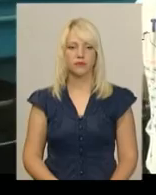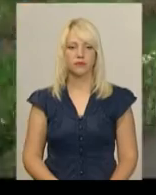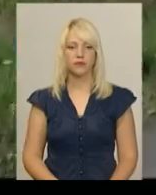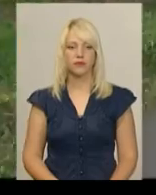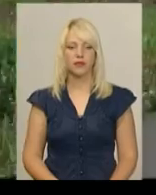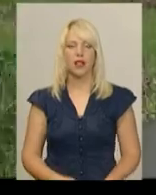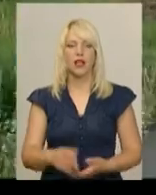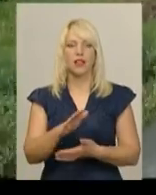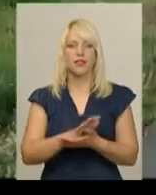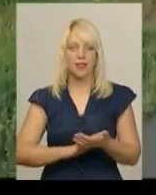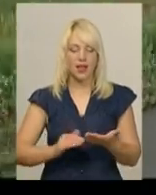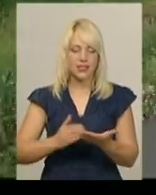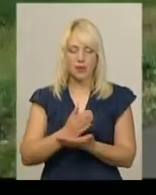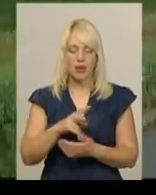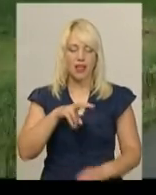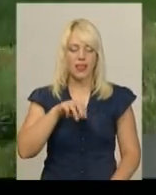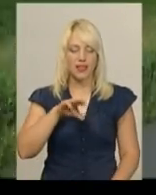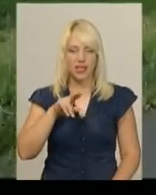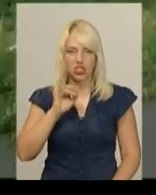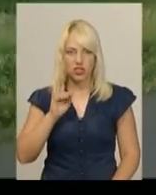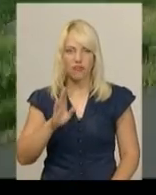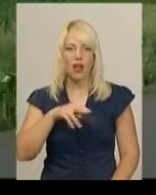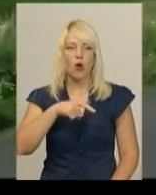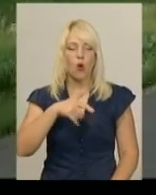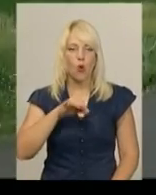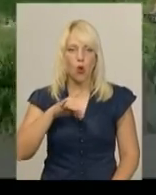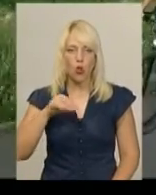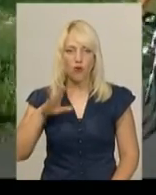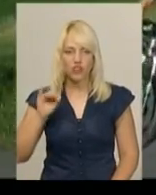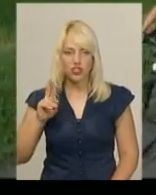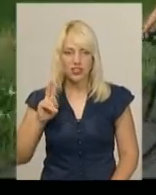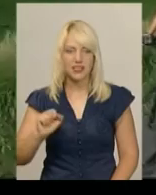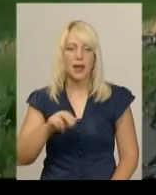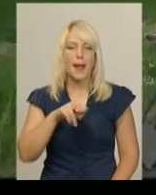Далі за маршрутом Летичев, Головчинці, Меджибіш, Ярославка, Хмельницький.